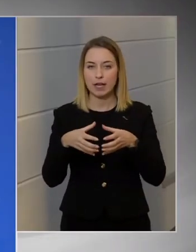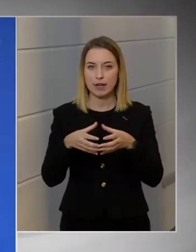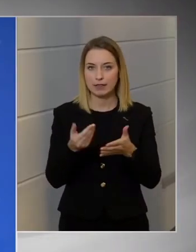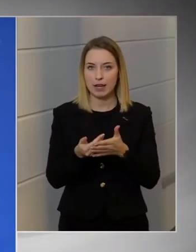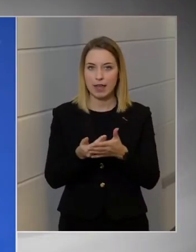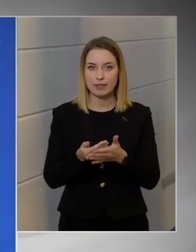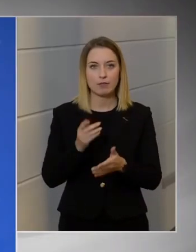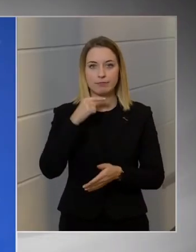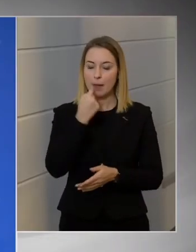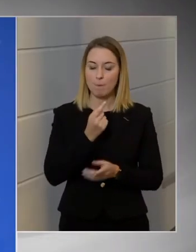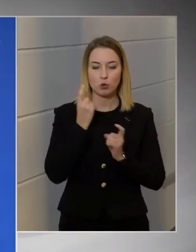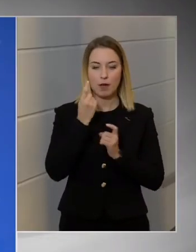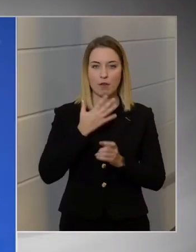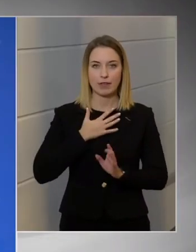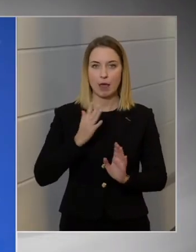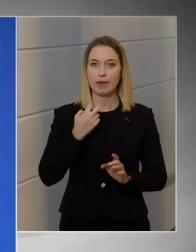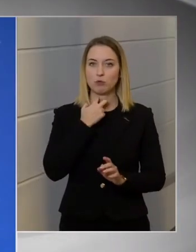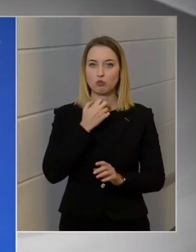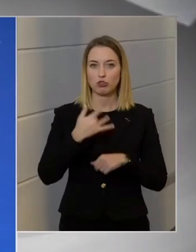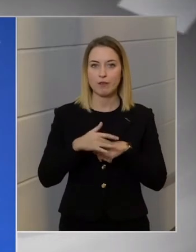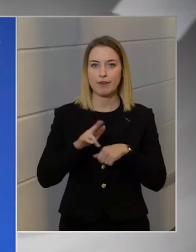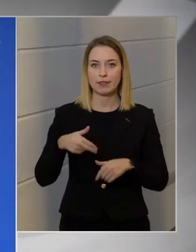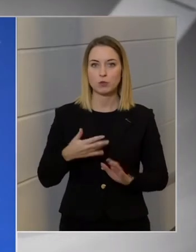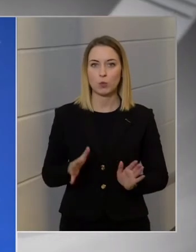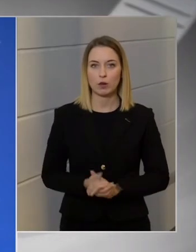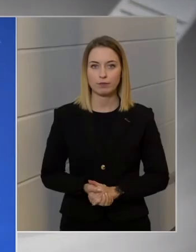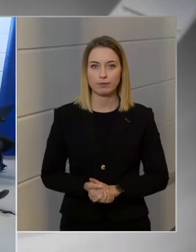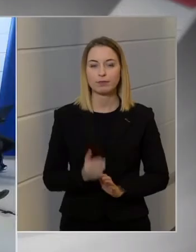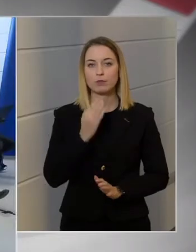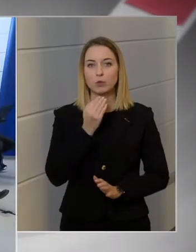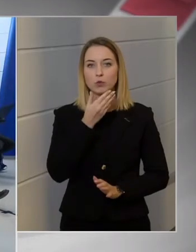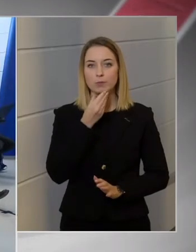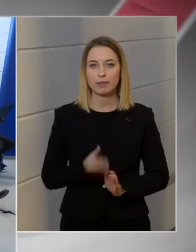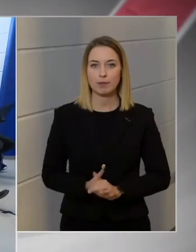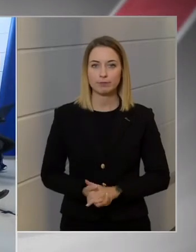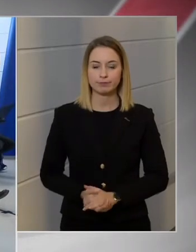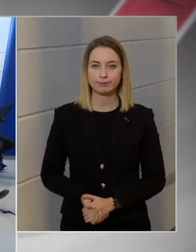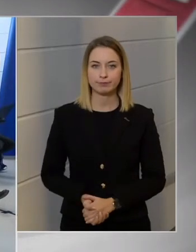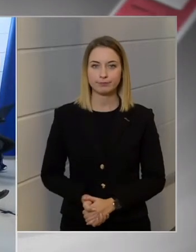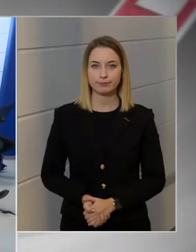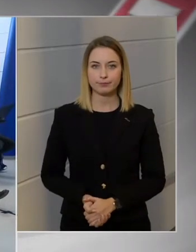mondom el a véleményet Gyurcsány Ferencről. Köszönöm szépen.